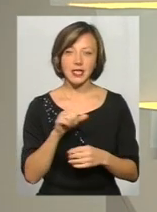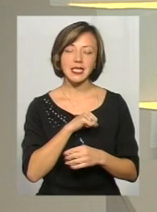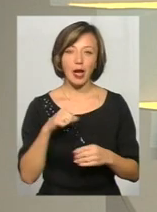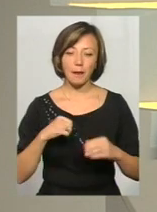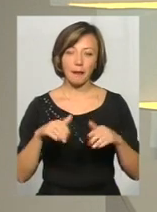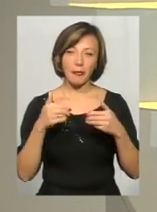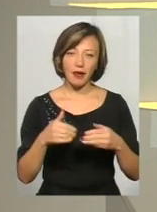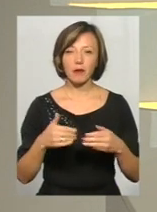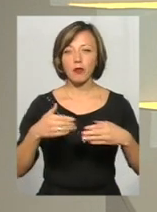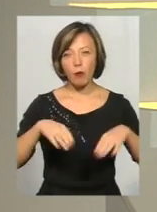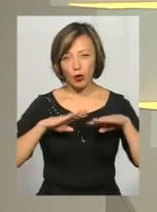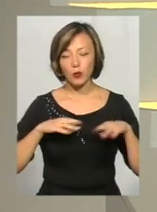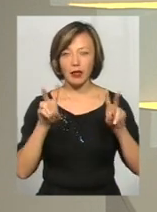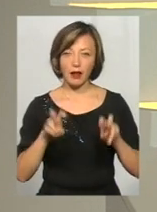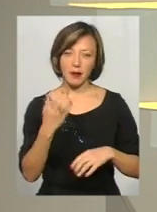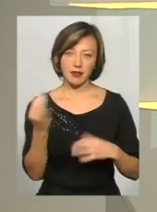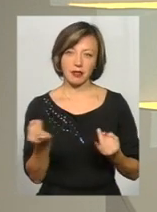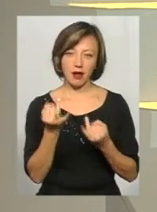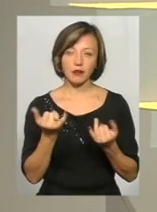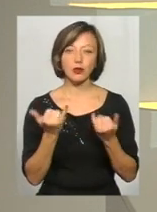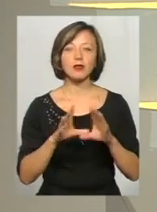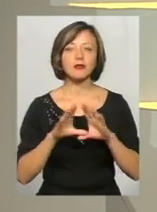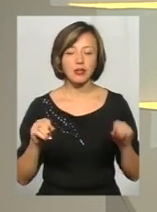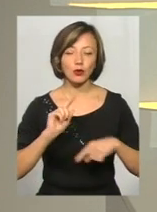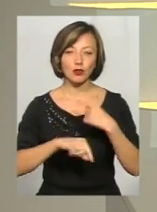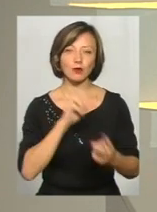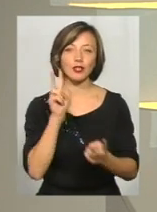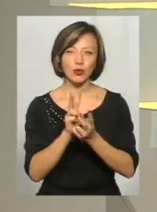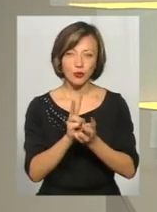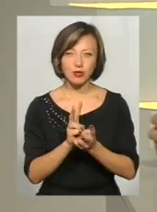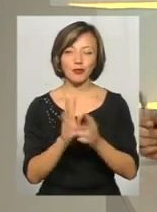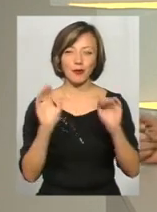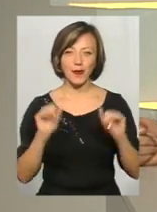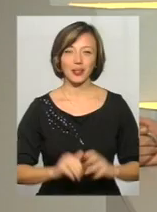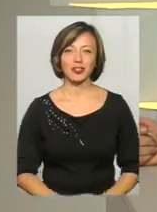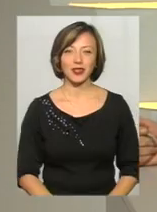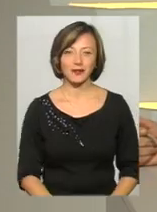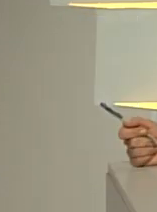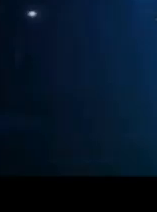ініціюйте теми, які будуть для вас цікаві. А на сьогодні все. До наступних зустрічей. До побачення.